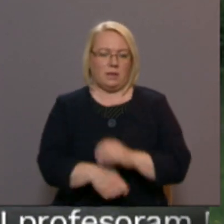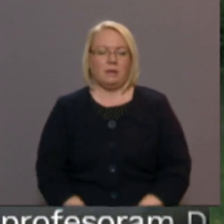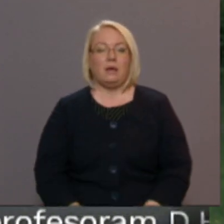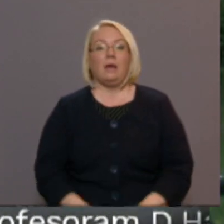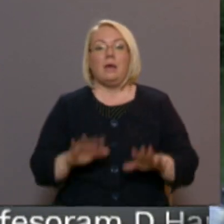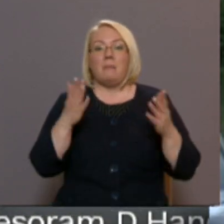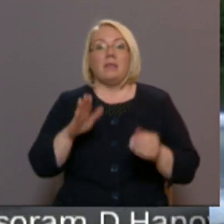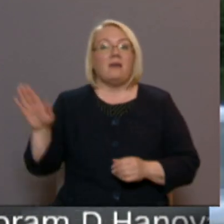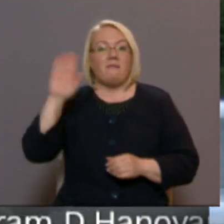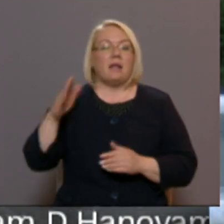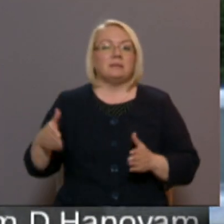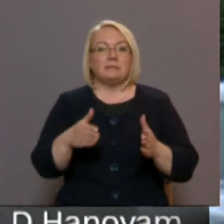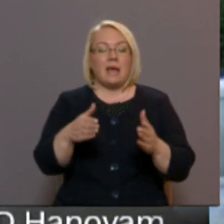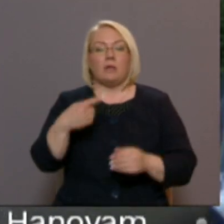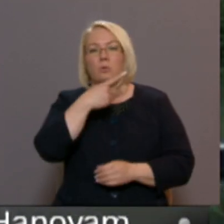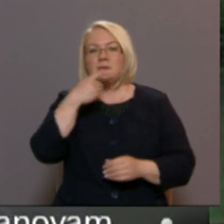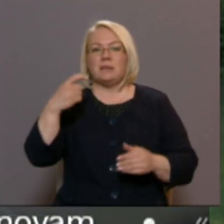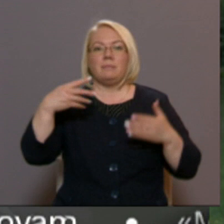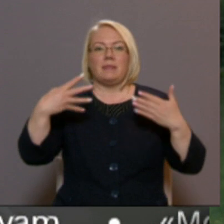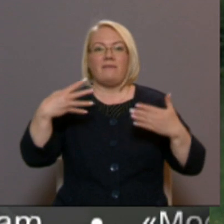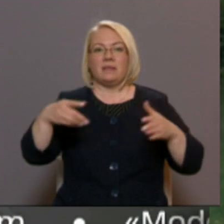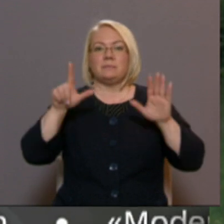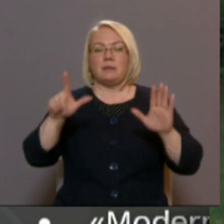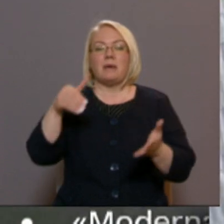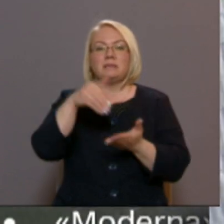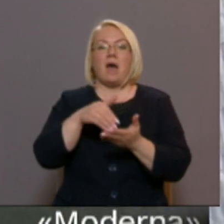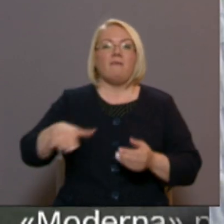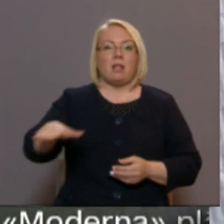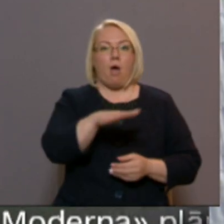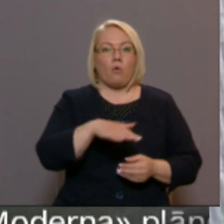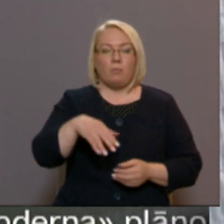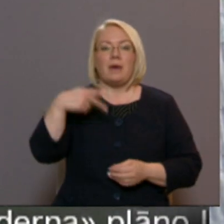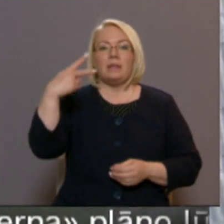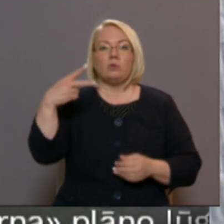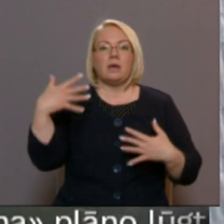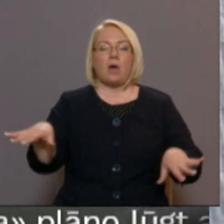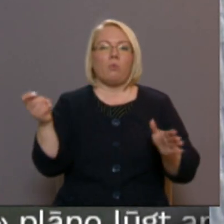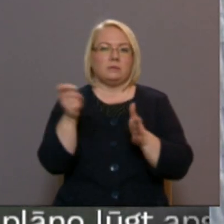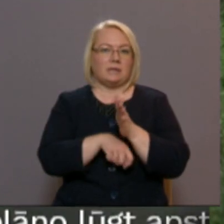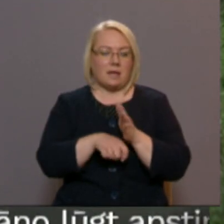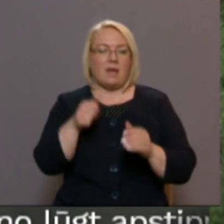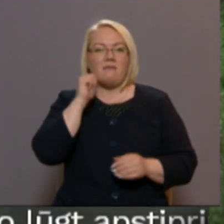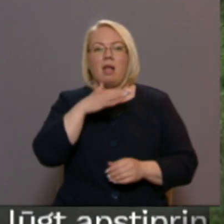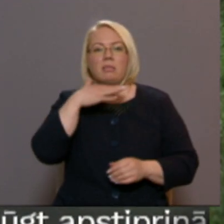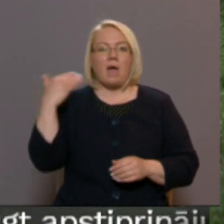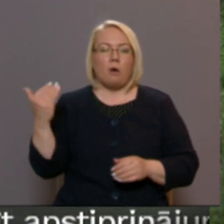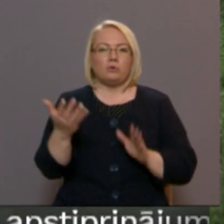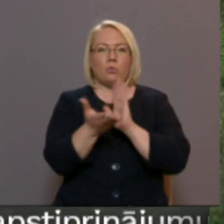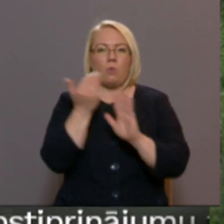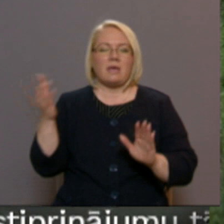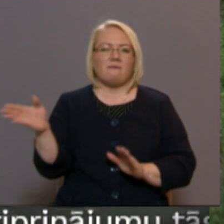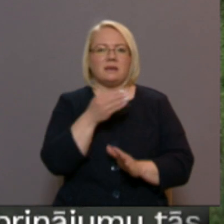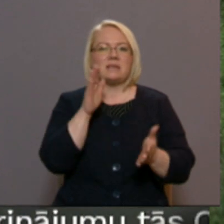Savukārt valsts ceļi no 197 stāvlaukumiem 20 jau ir slēguši, vēl daudzos noņemti visi